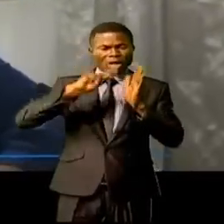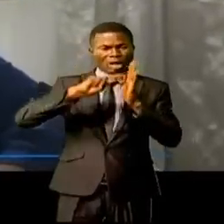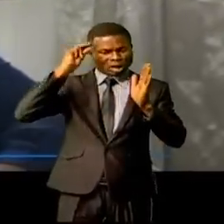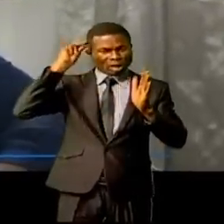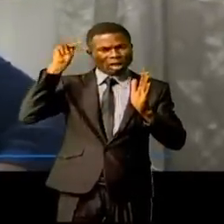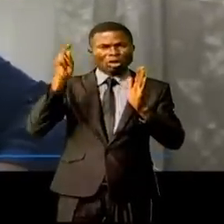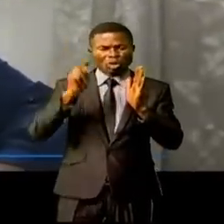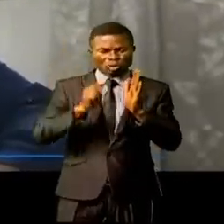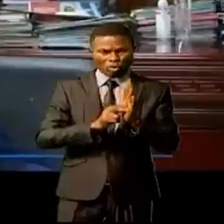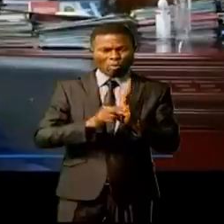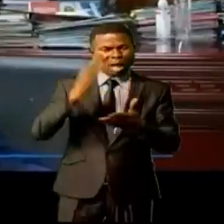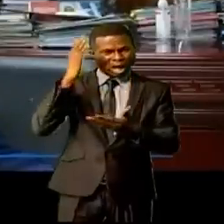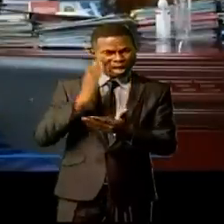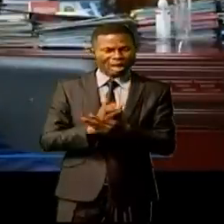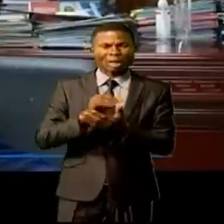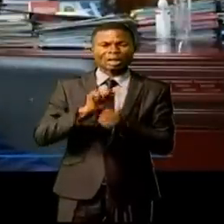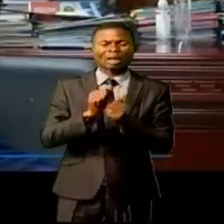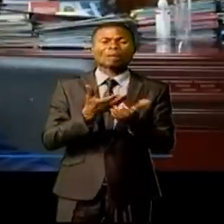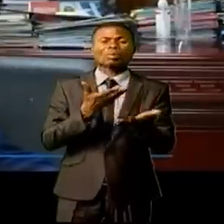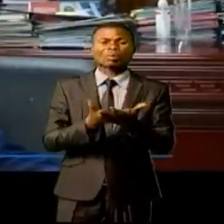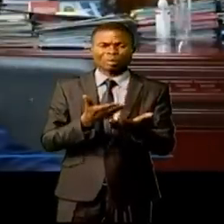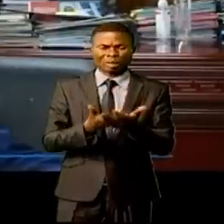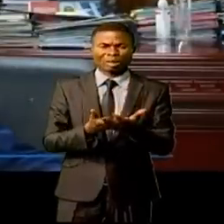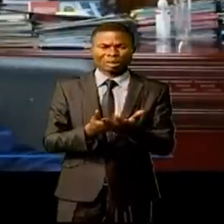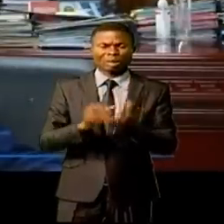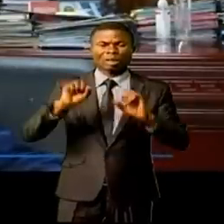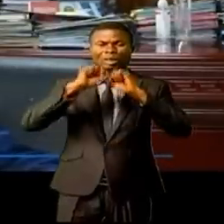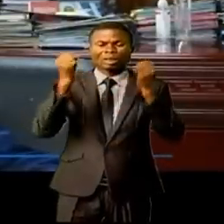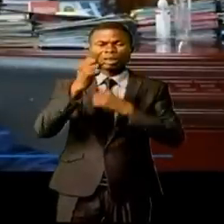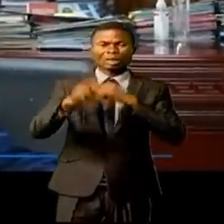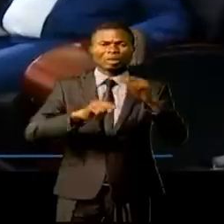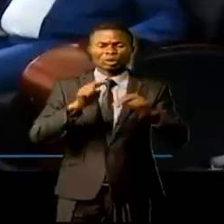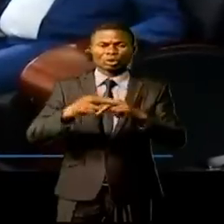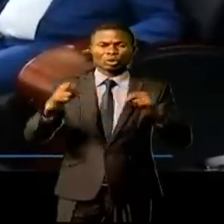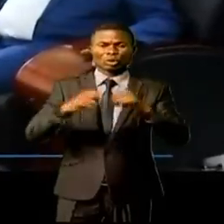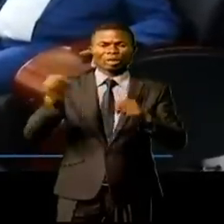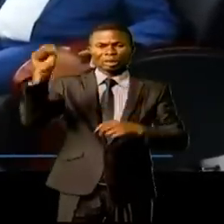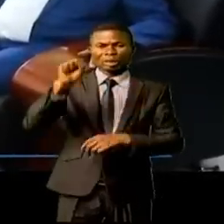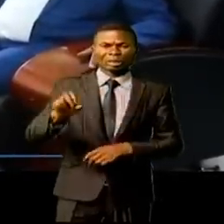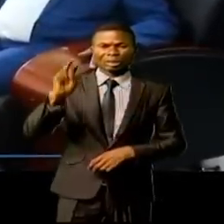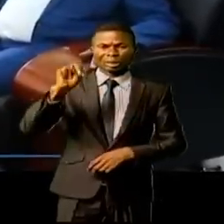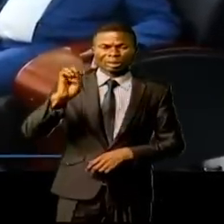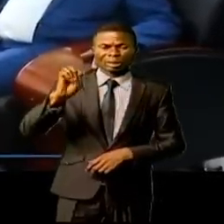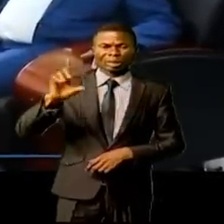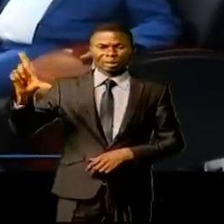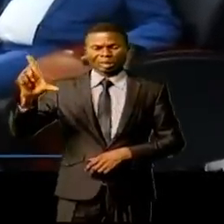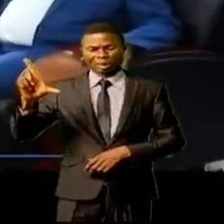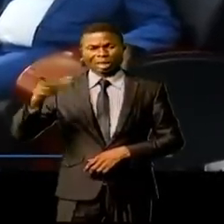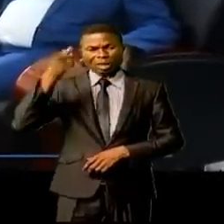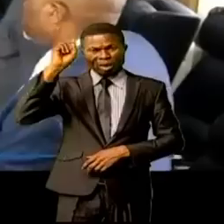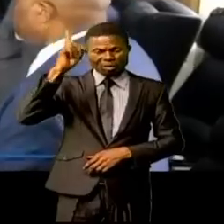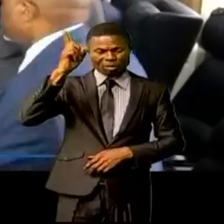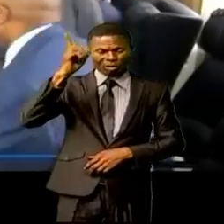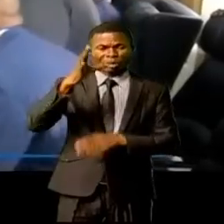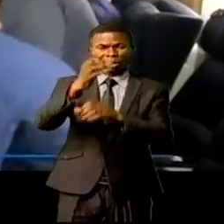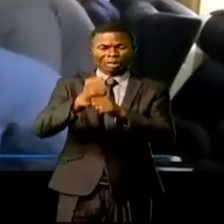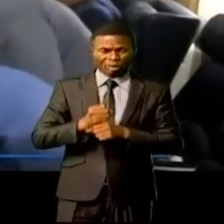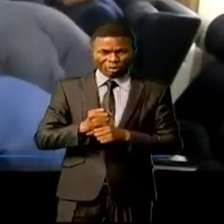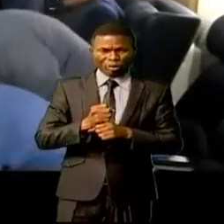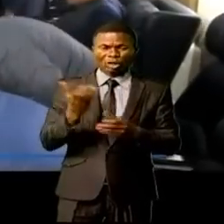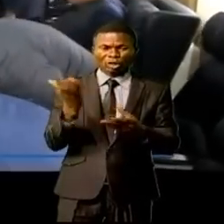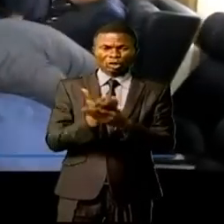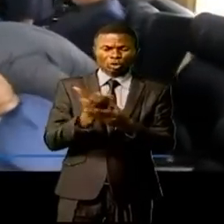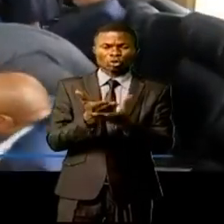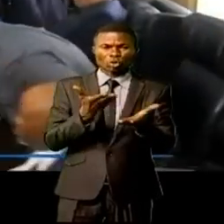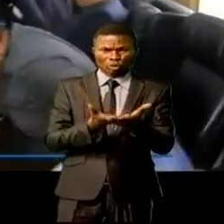veut mettre un terme à cette insécurité. La Société nationale d'électricité SNEL SA est la première qui bénéficie de cette